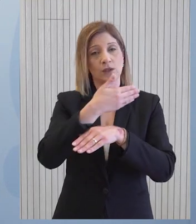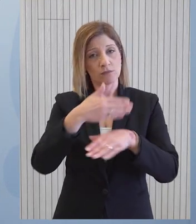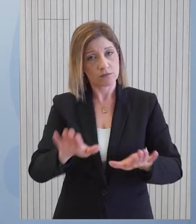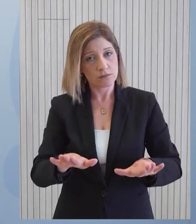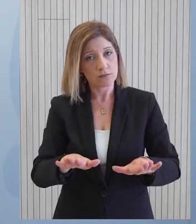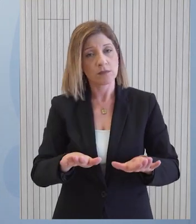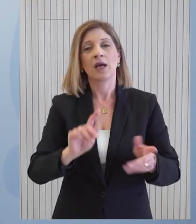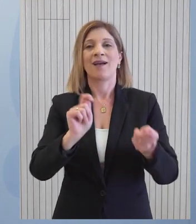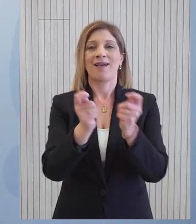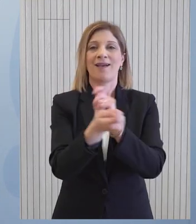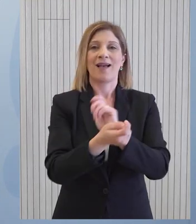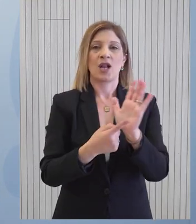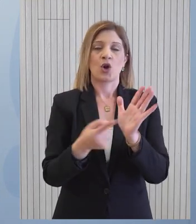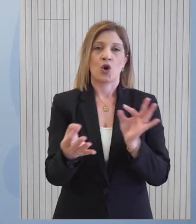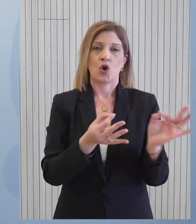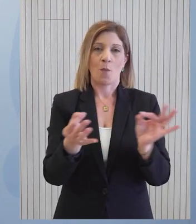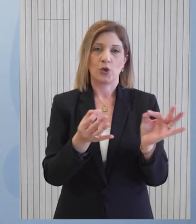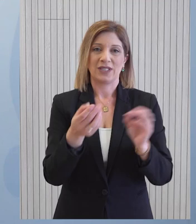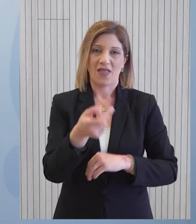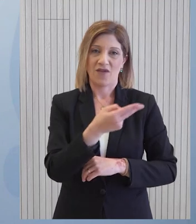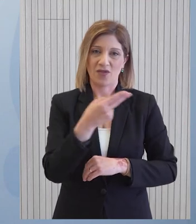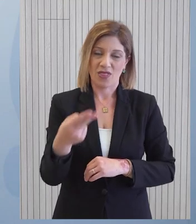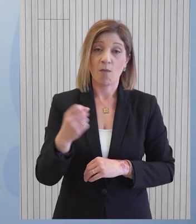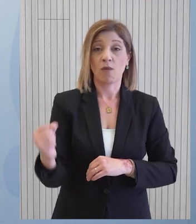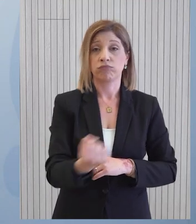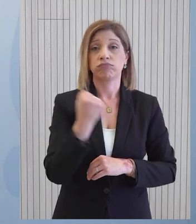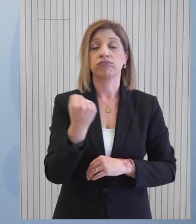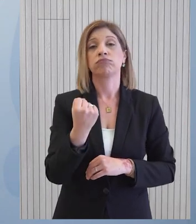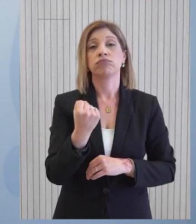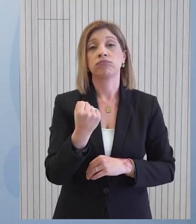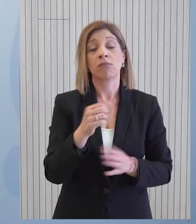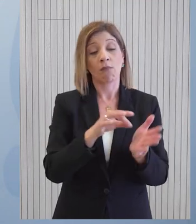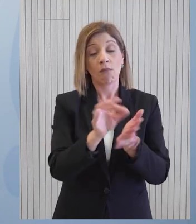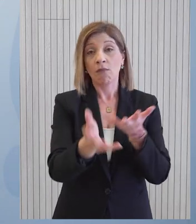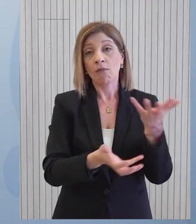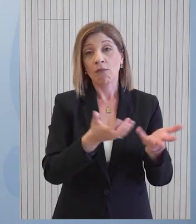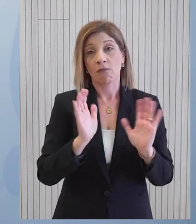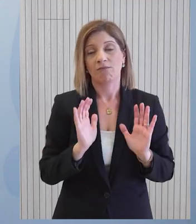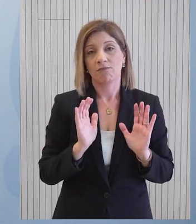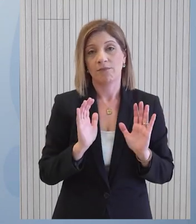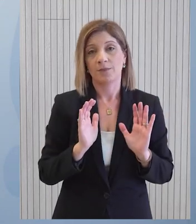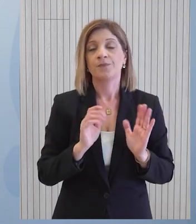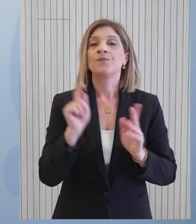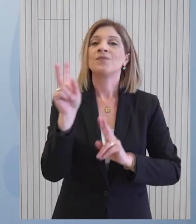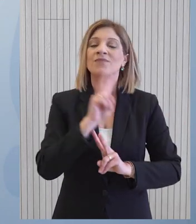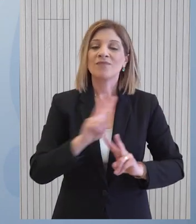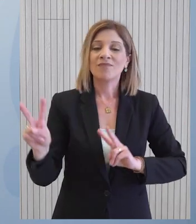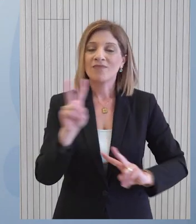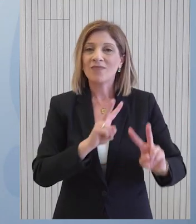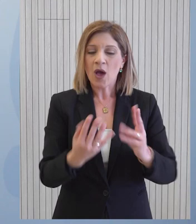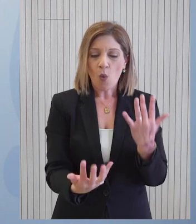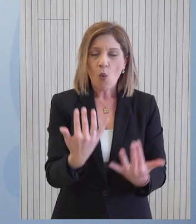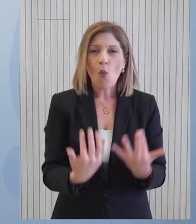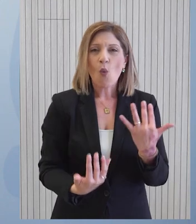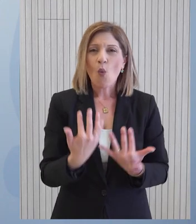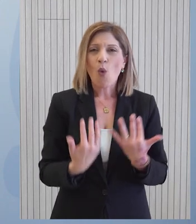υποβληθούν τα τροποποιητικά νομοσχέδια που αφορούν την αυστηροποίηση των ποινών στη νομική υπηρεσία. Καθαρισμός άγριων χόρτων